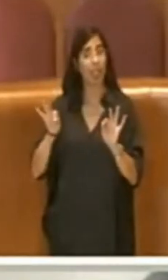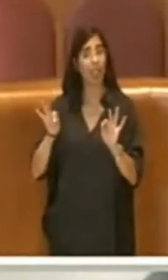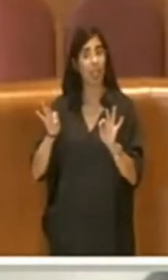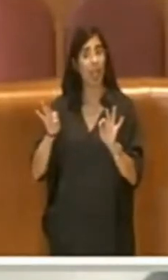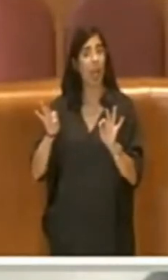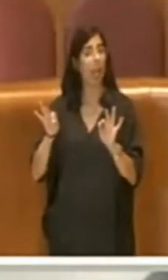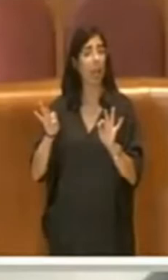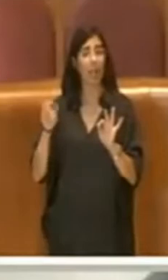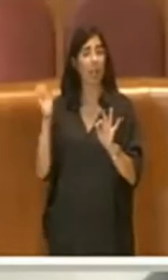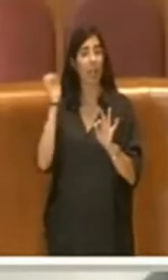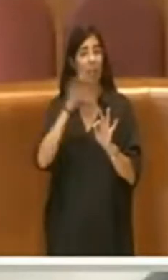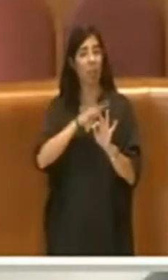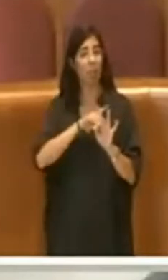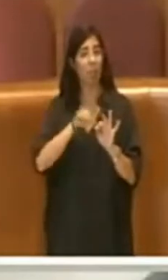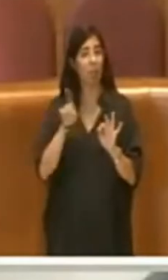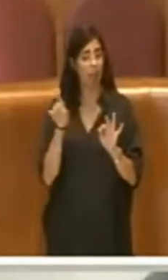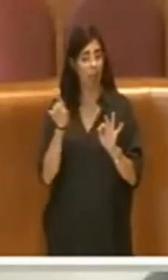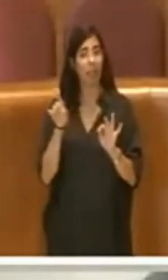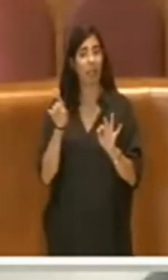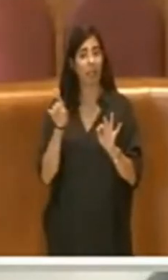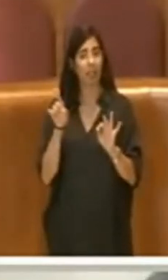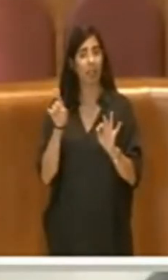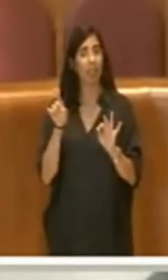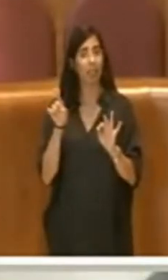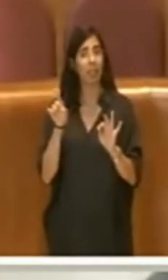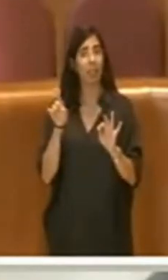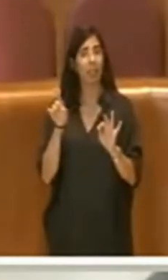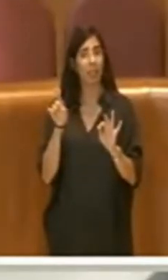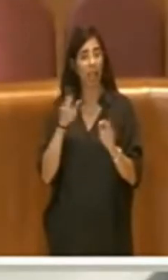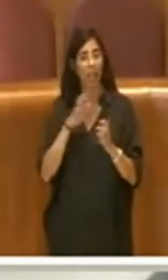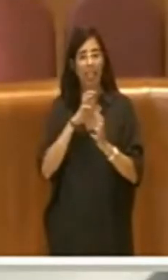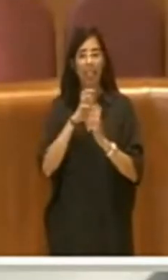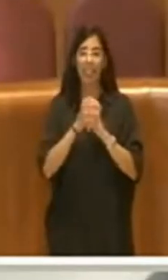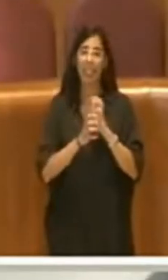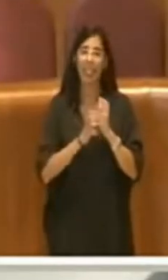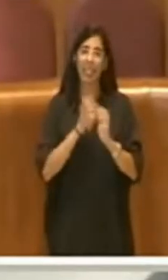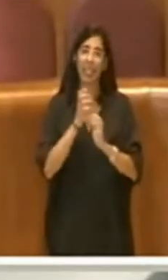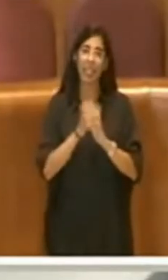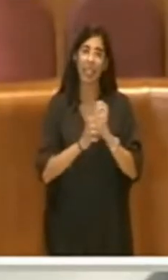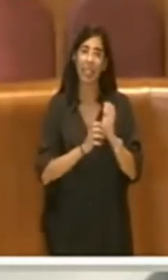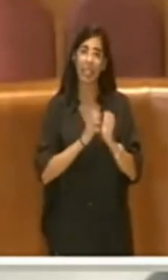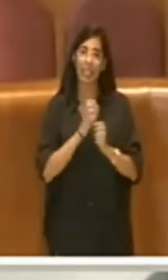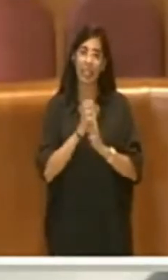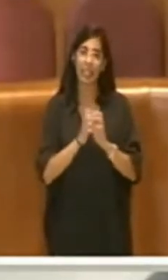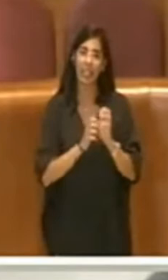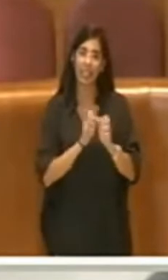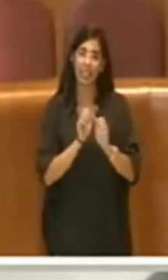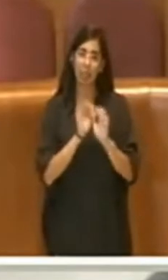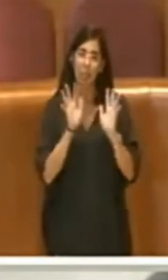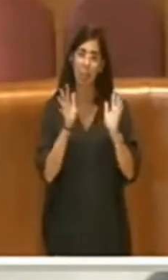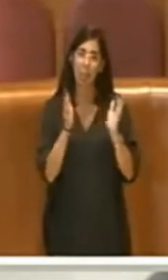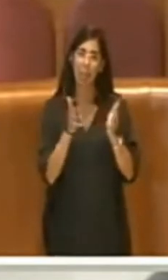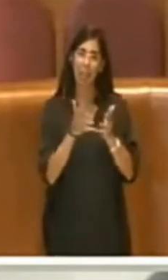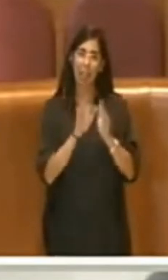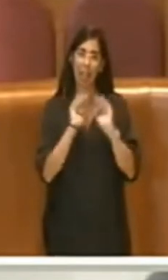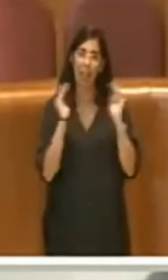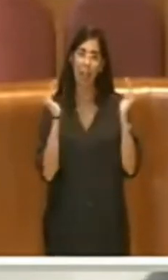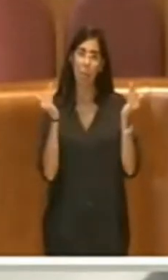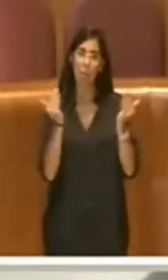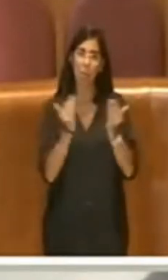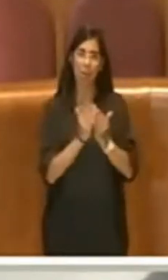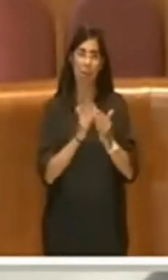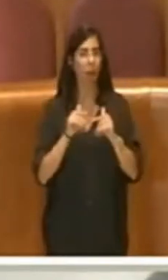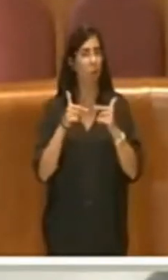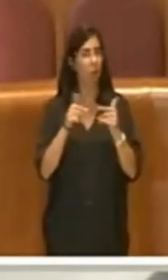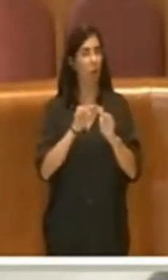crisi, insomma, relativa alla pandemia che ha colpito tutto quanto il mondo